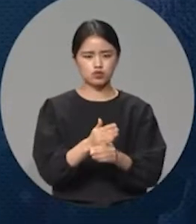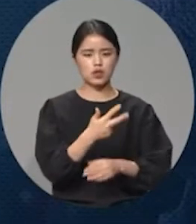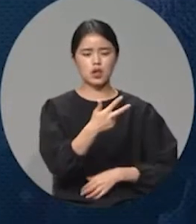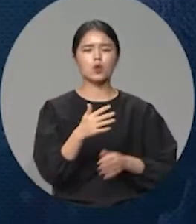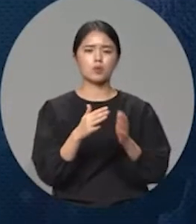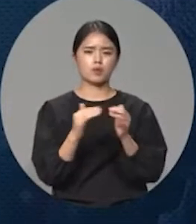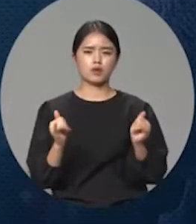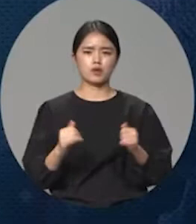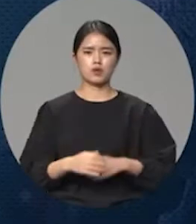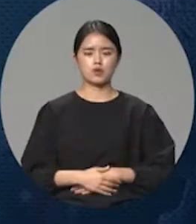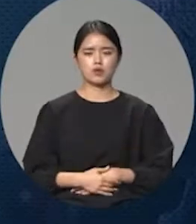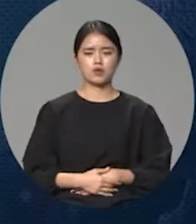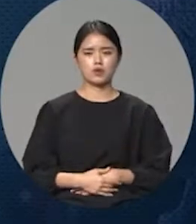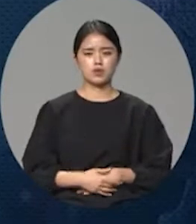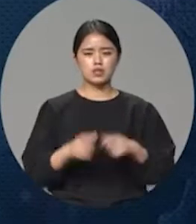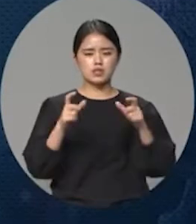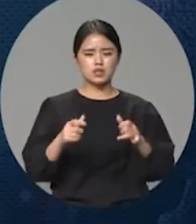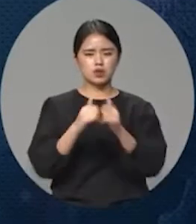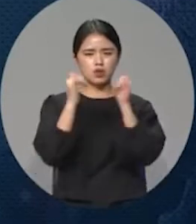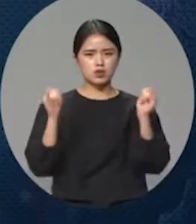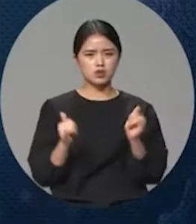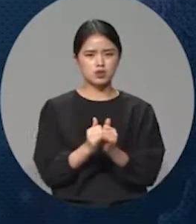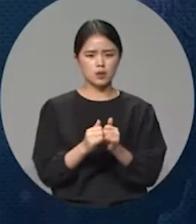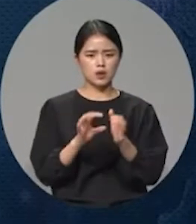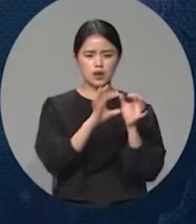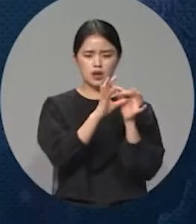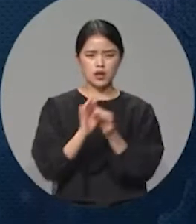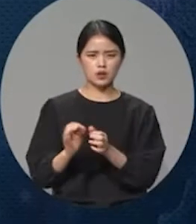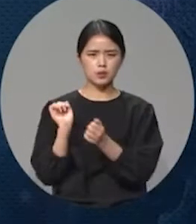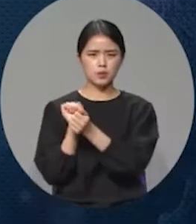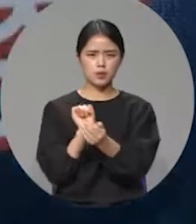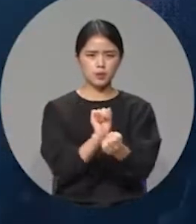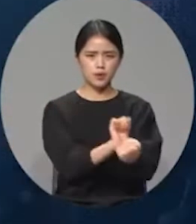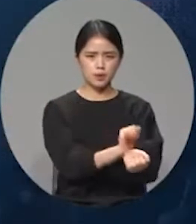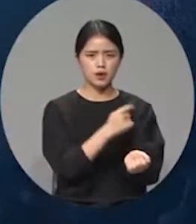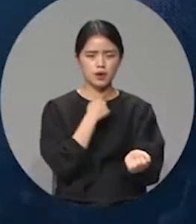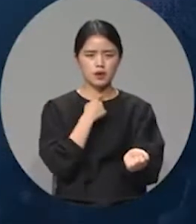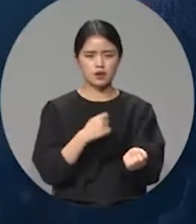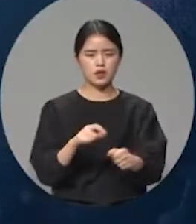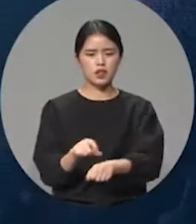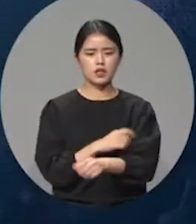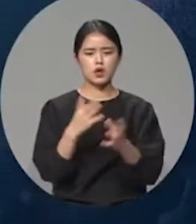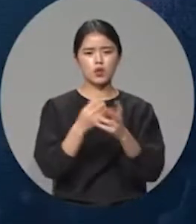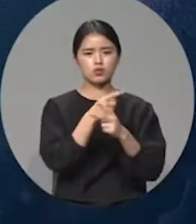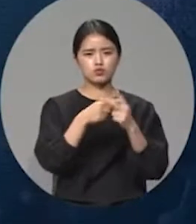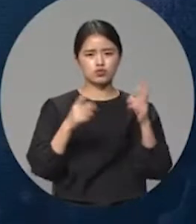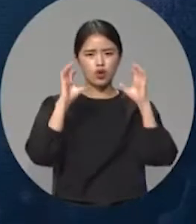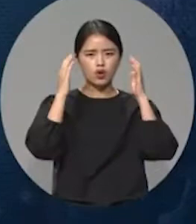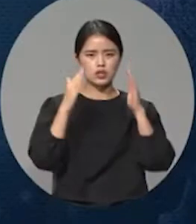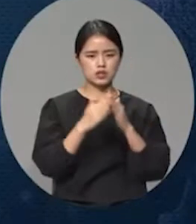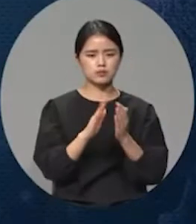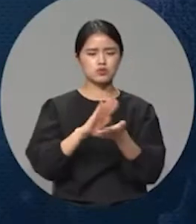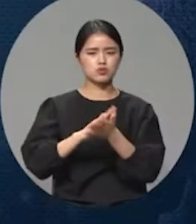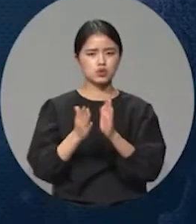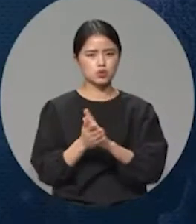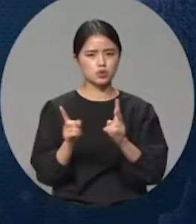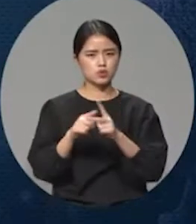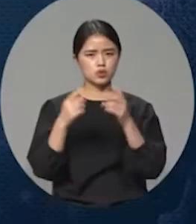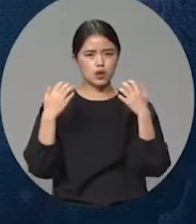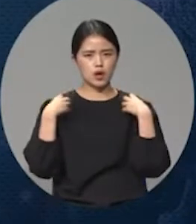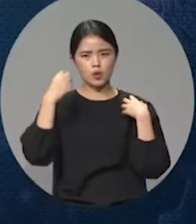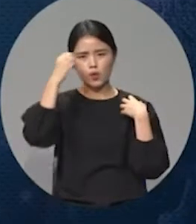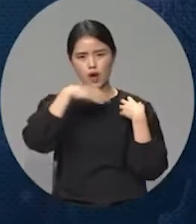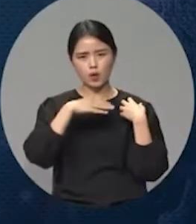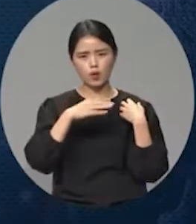7명입니다. 지역사회로 N차 감염이 확산됐는데 특히 완주 지역 어린이집과 유치원, 초등학교,